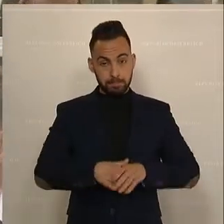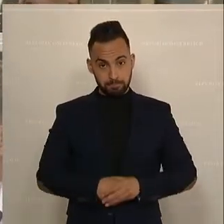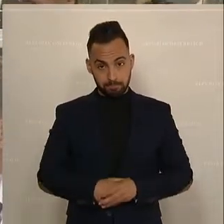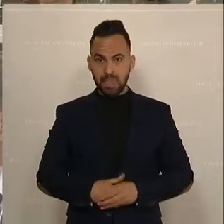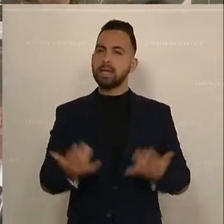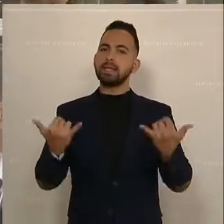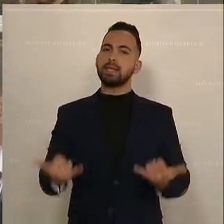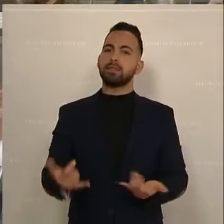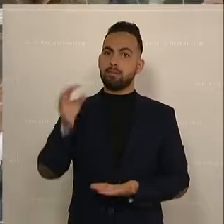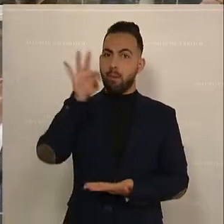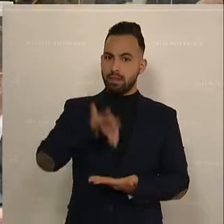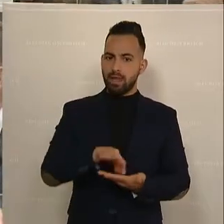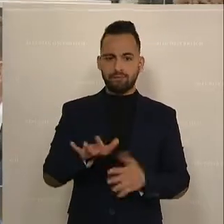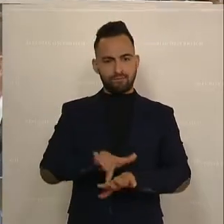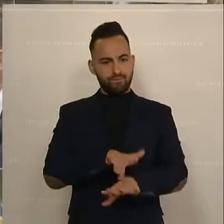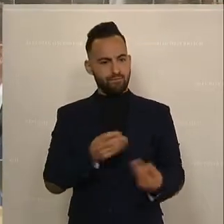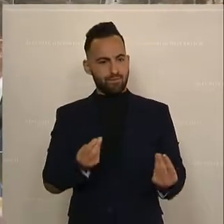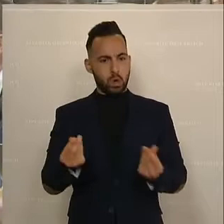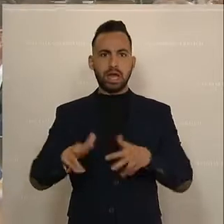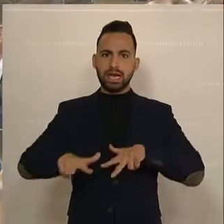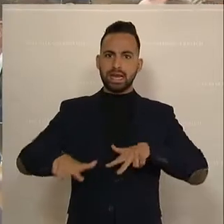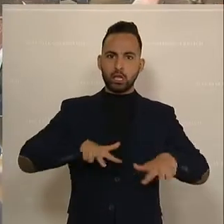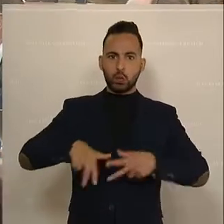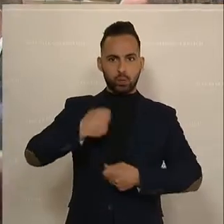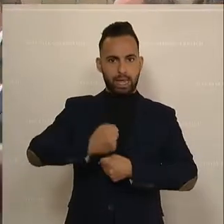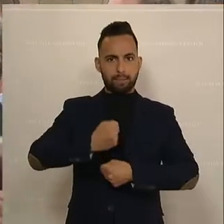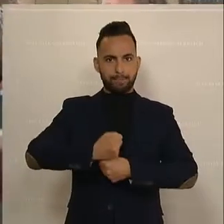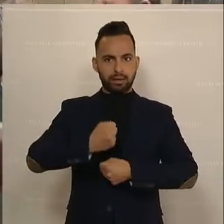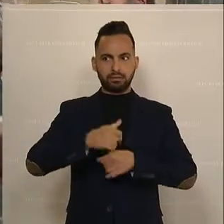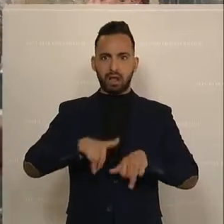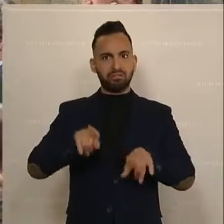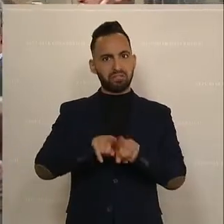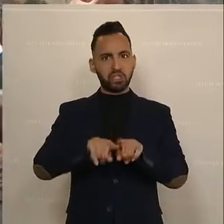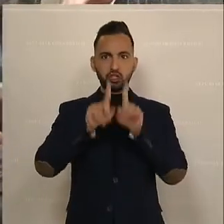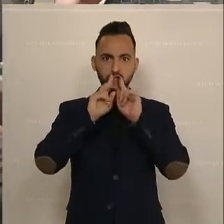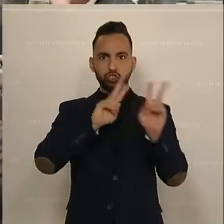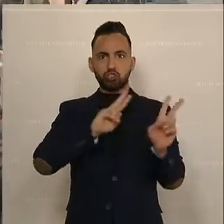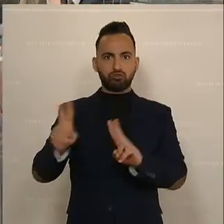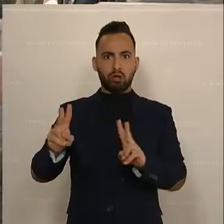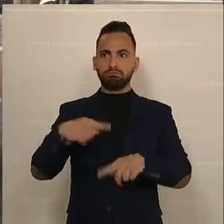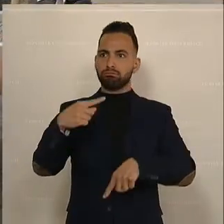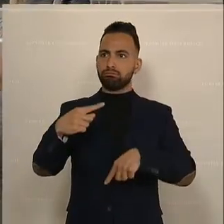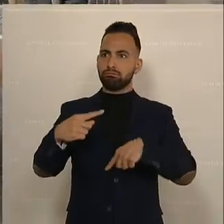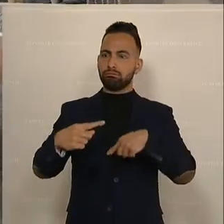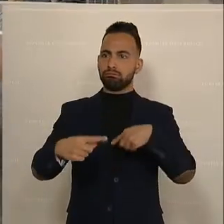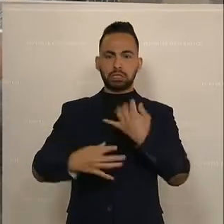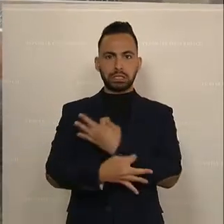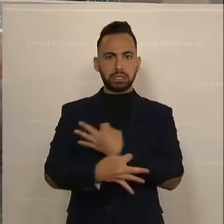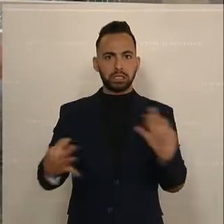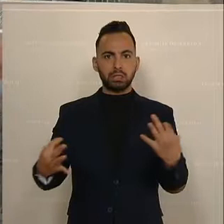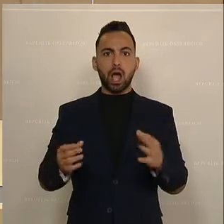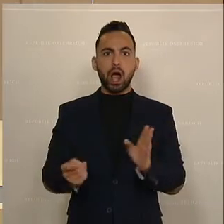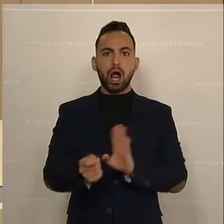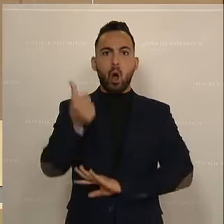Derzeit hat man den Eindruck, dass in der Regierungsarbeit Stillstand besteht. Es gibt kaum